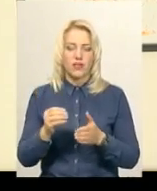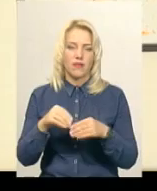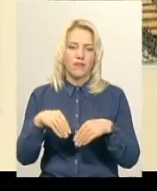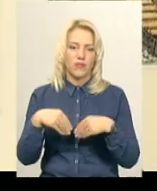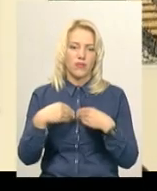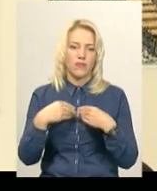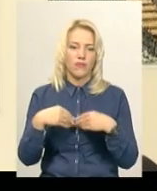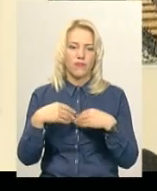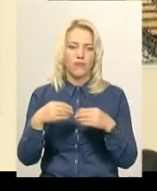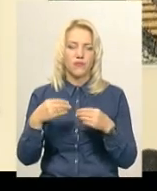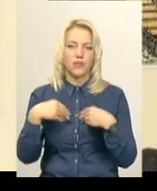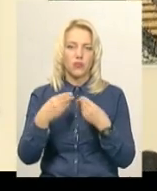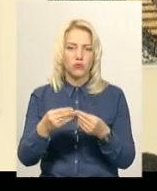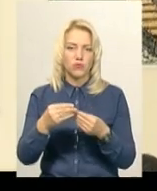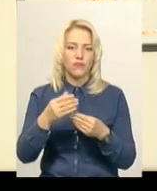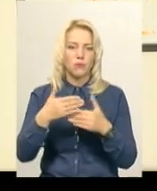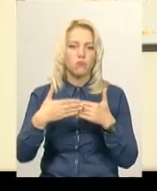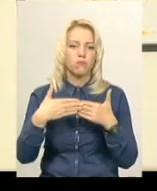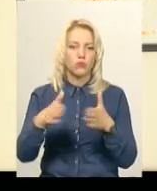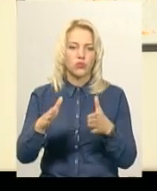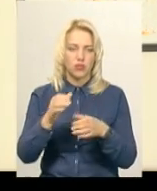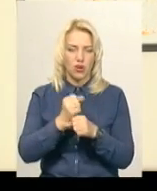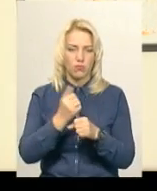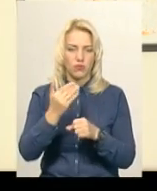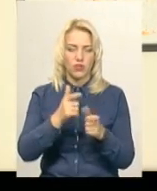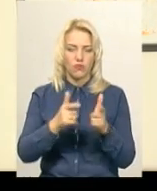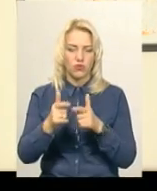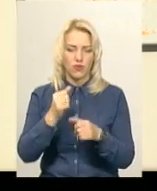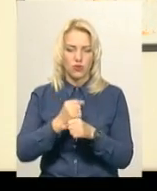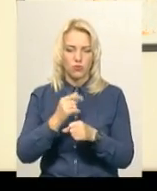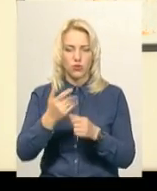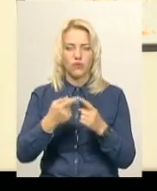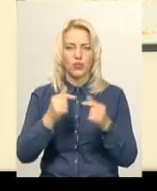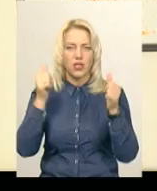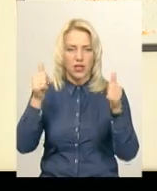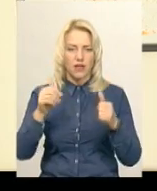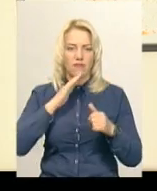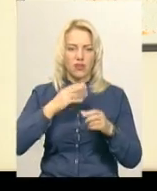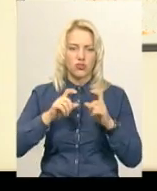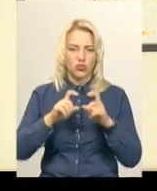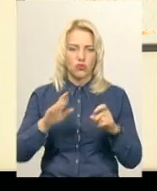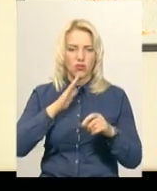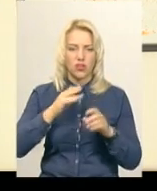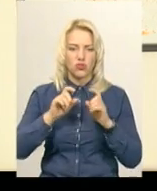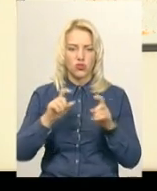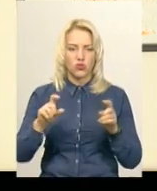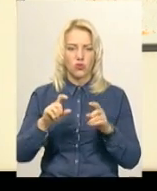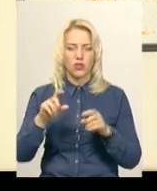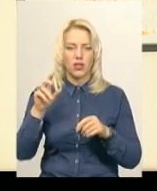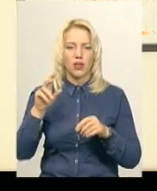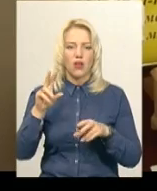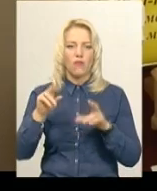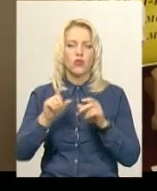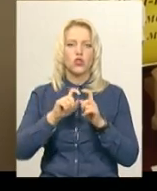творчу роботу. Ми виготовляємо роботу, вони висять у нас на стінах школи. Нашу школу ще поза очі називають школа